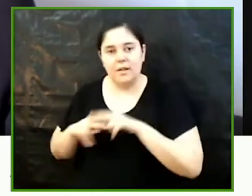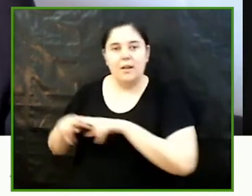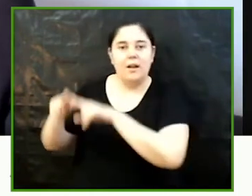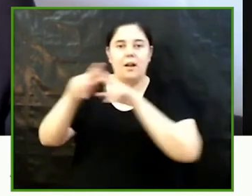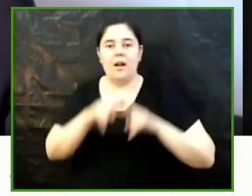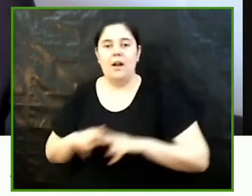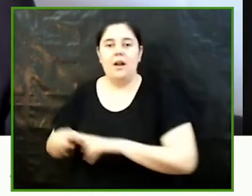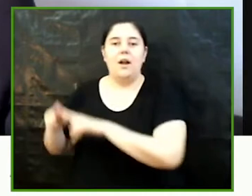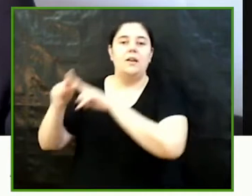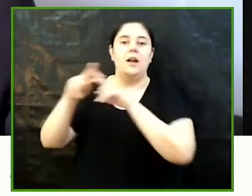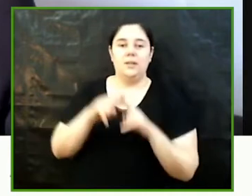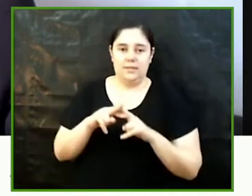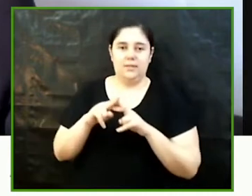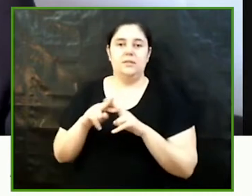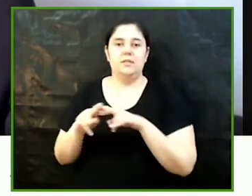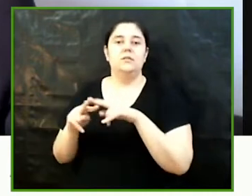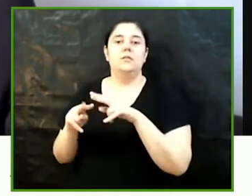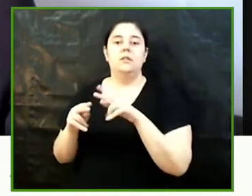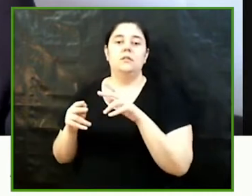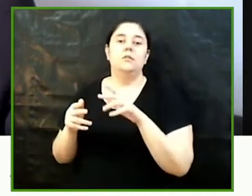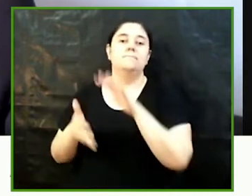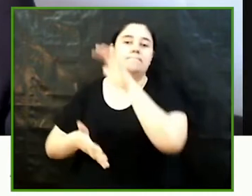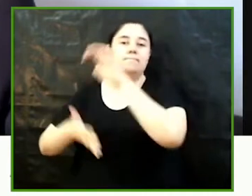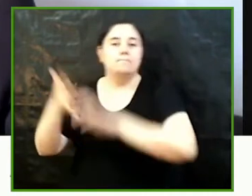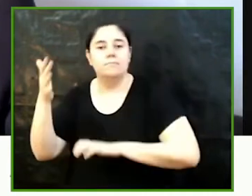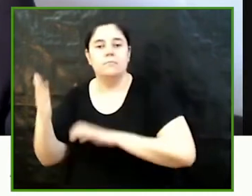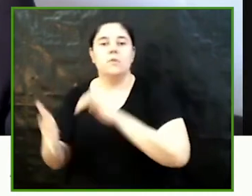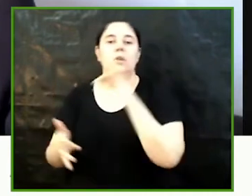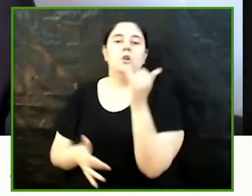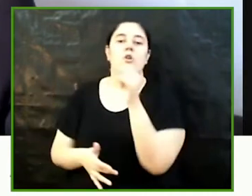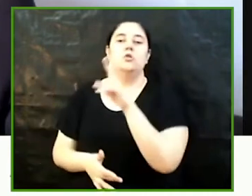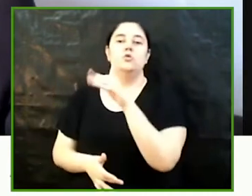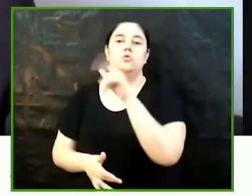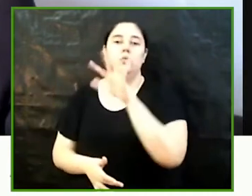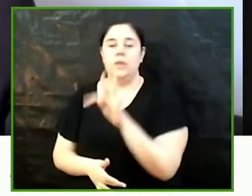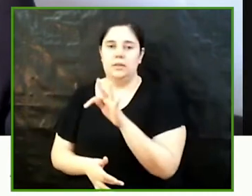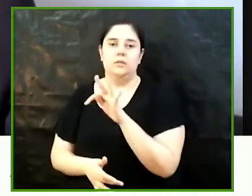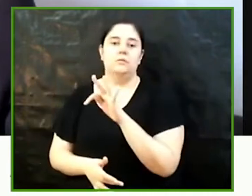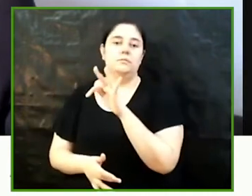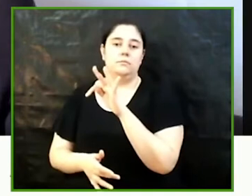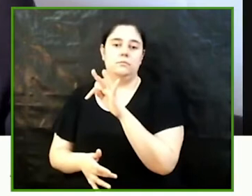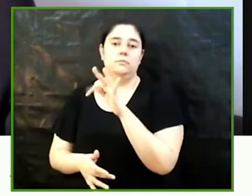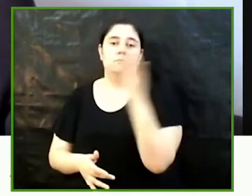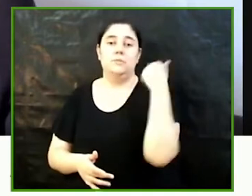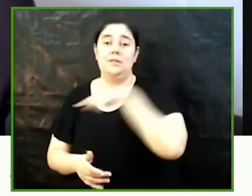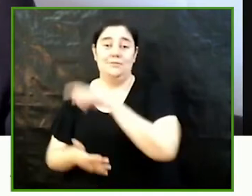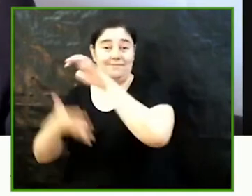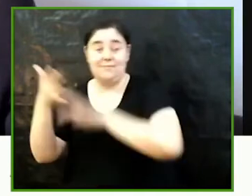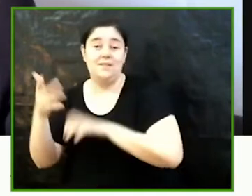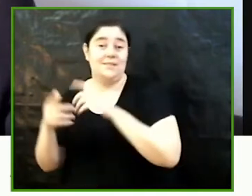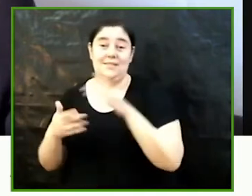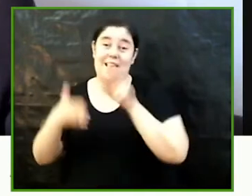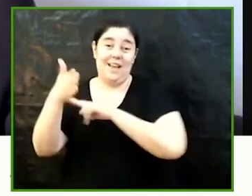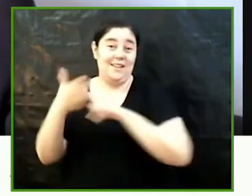'assaig de Judith Drake de 1696 en Essie in Defense of the Female Sex aquest assaig és únic ja que és molt